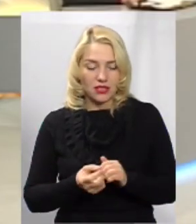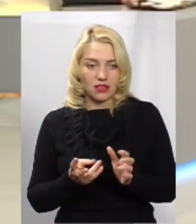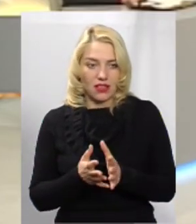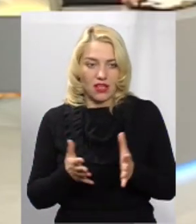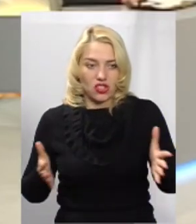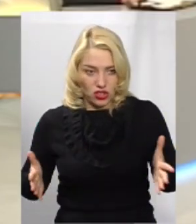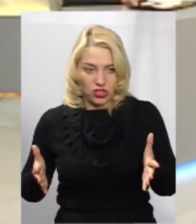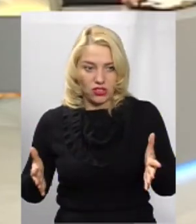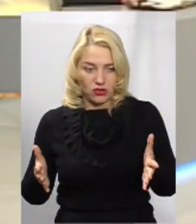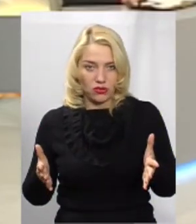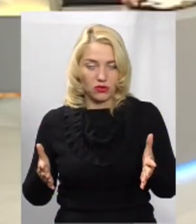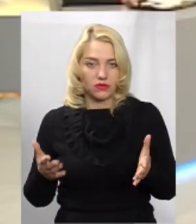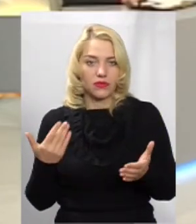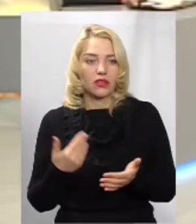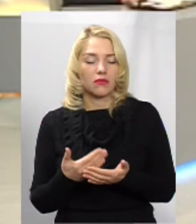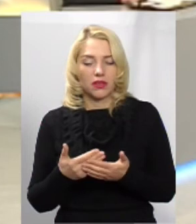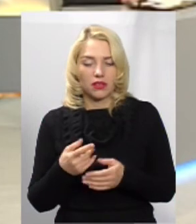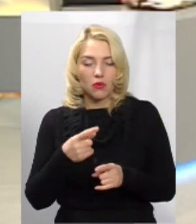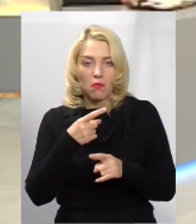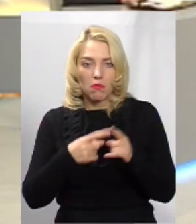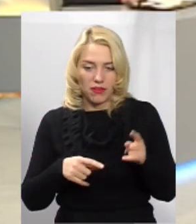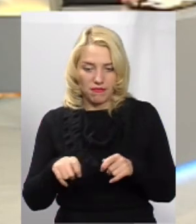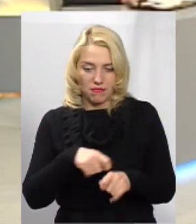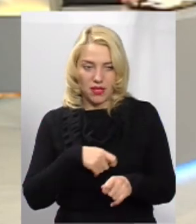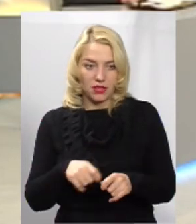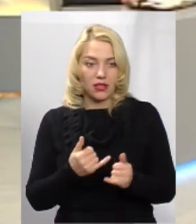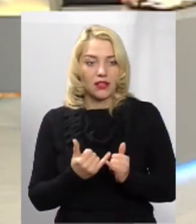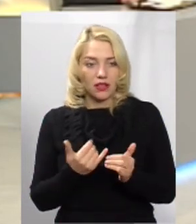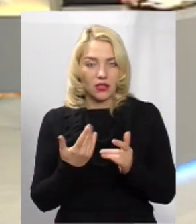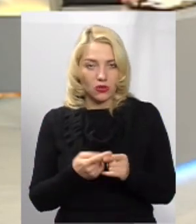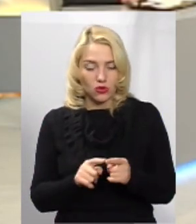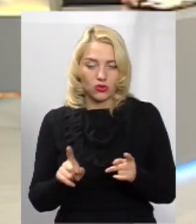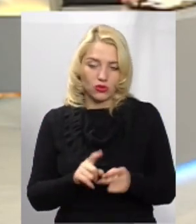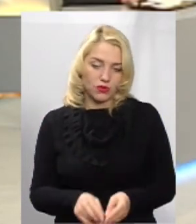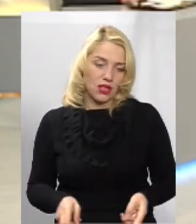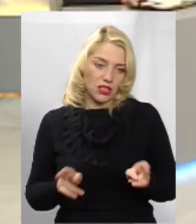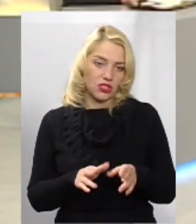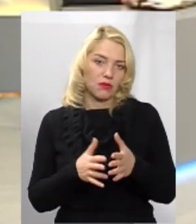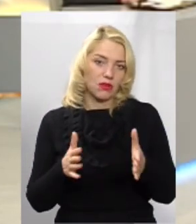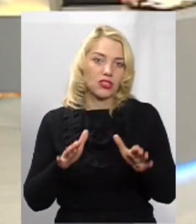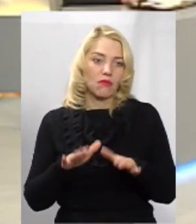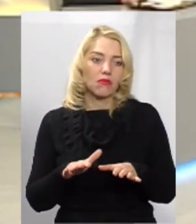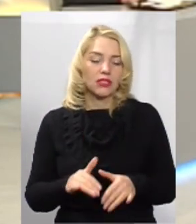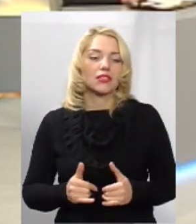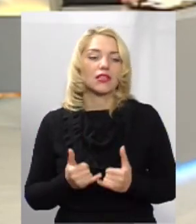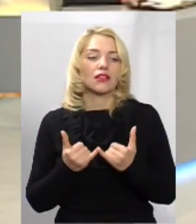ширину, хай пів метра, тільки для того, щоб залишити більше місця для